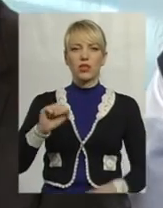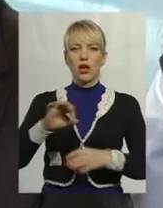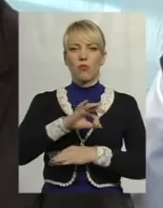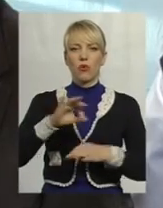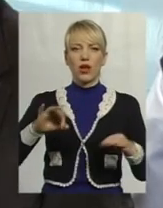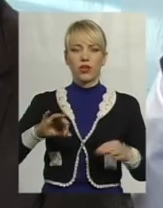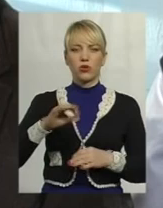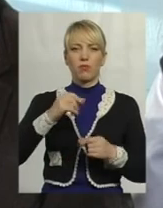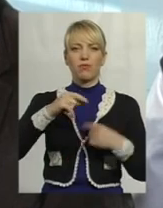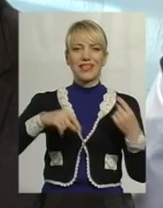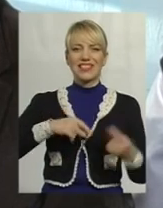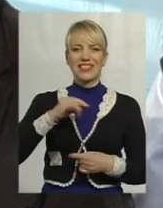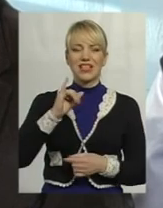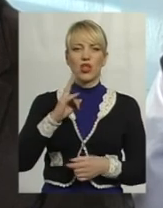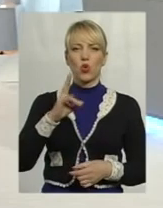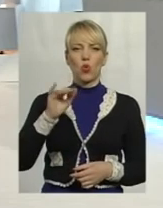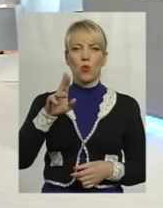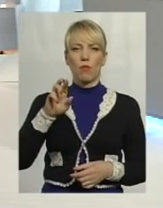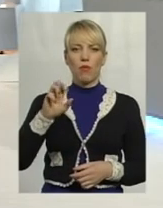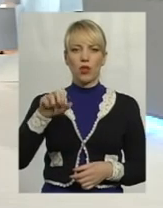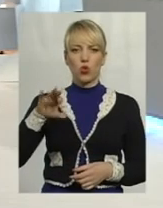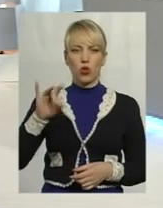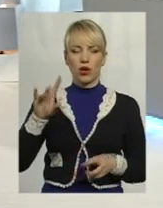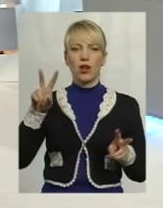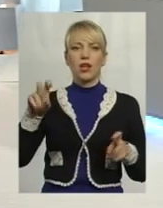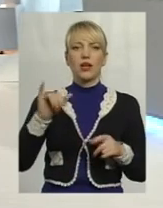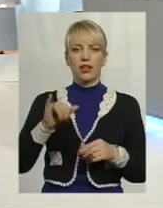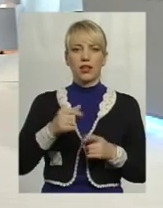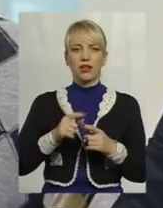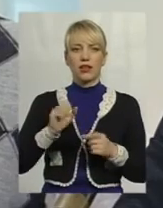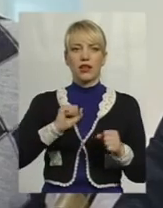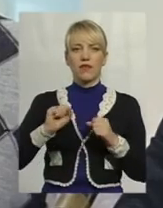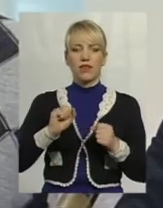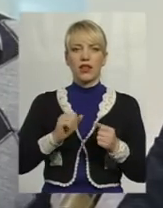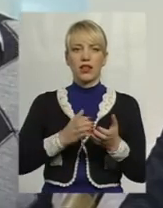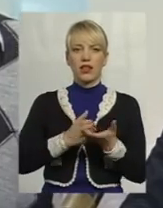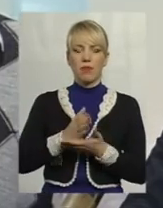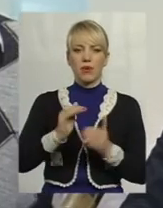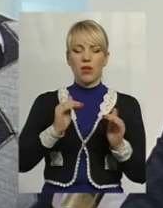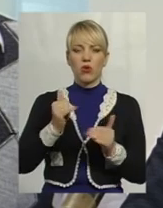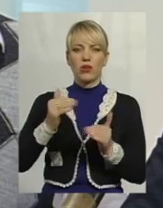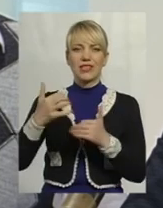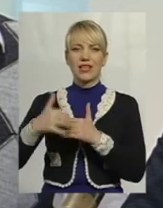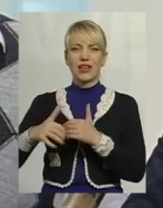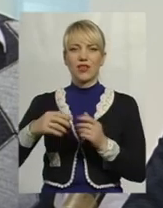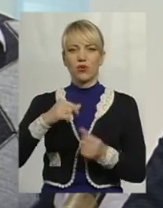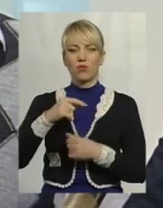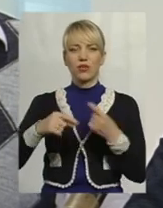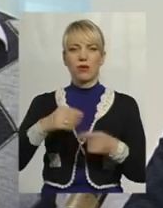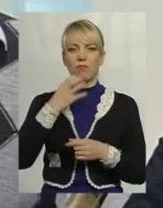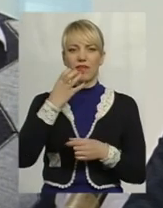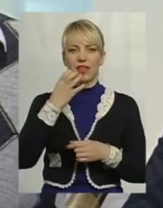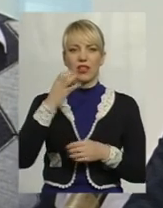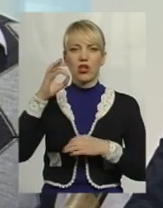-інкубатор» та Ігора Пріта, керівника напрямку малого та середнього бізнесу «Південно-західного регіонального управління